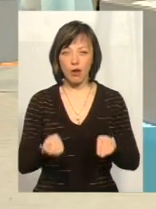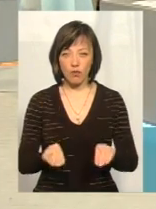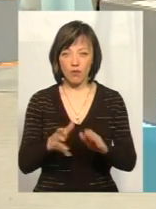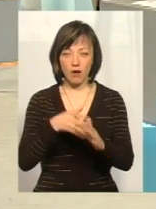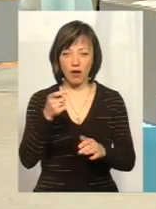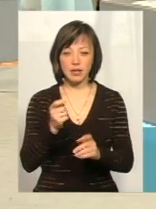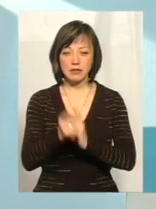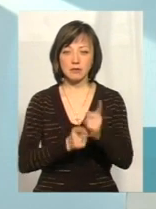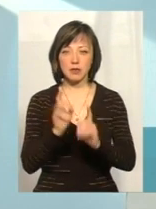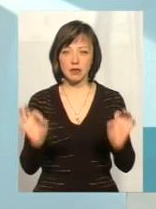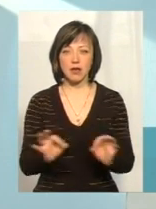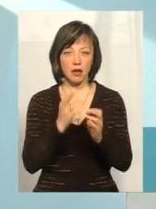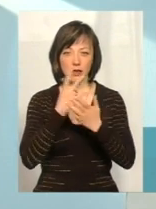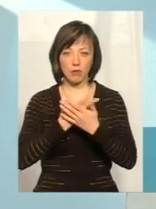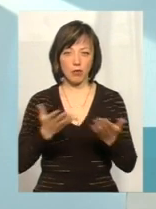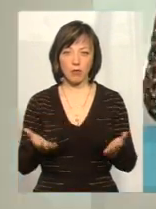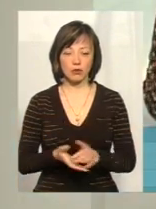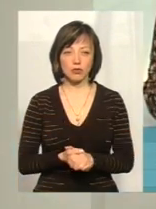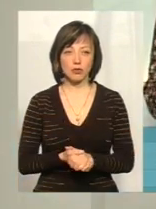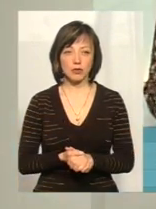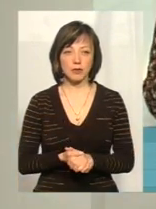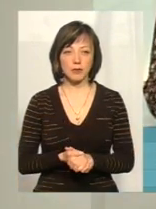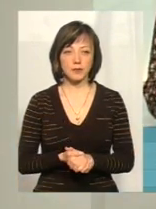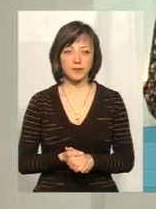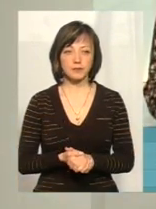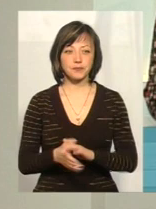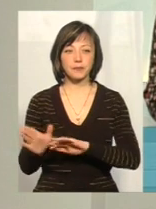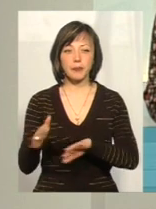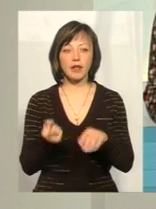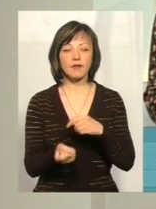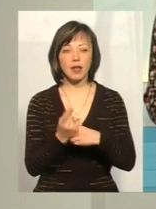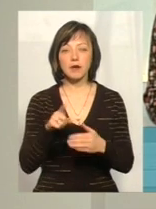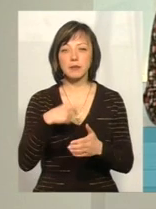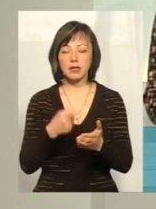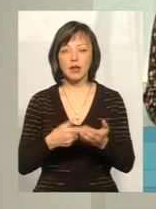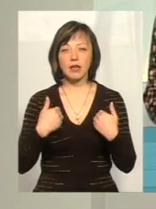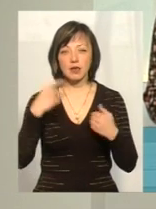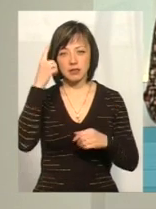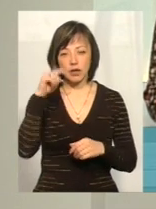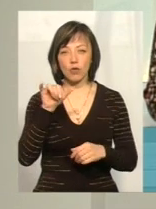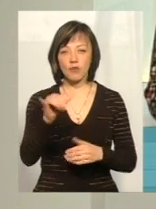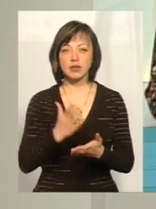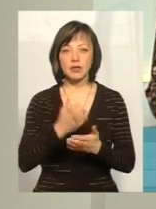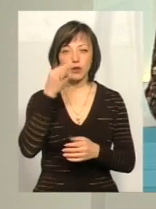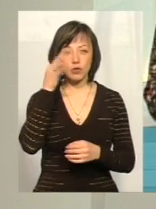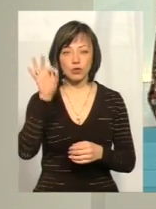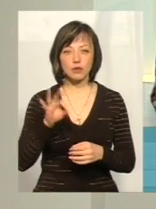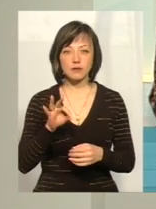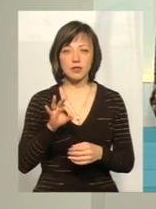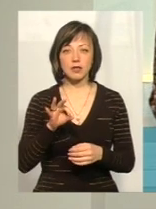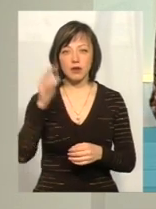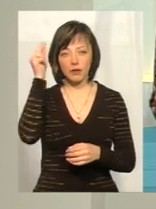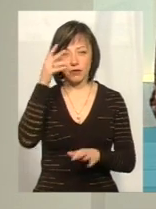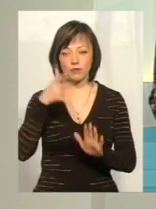змін ніяких ми не побачили. От тоді виникає питання. Я знаю, що ви маєте досвід того, що